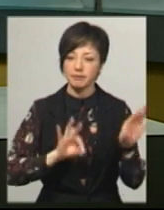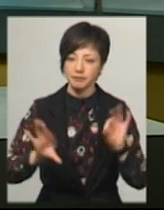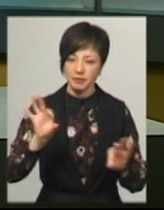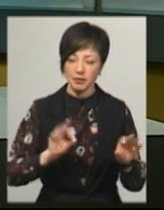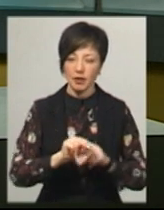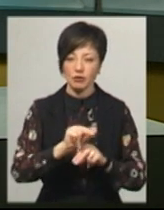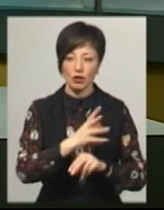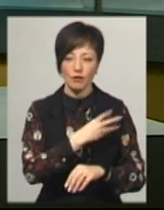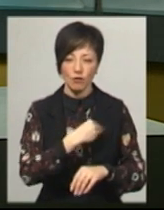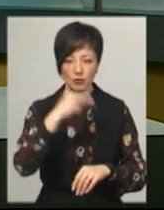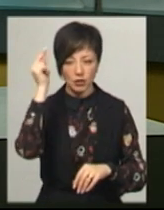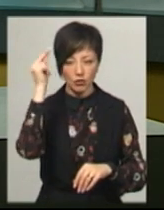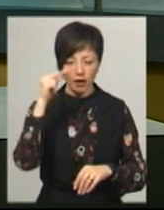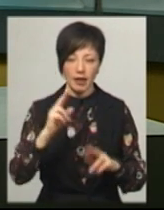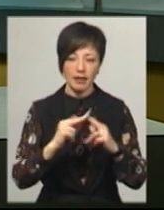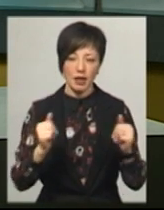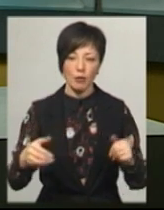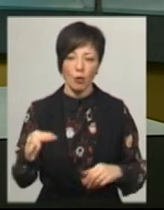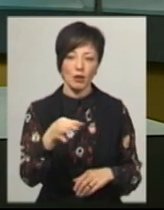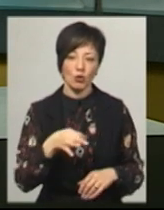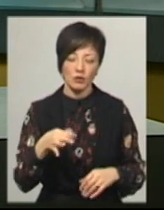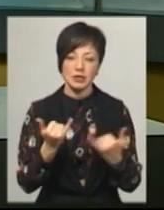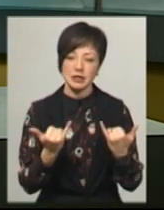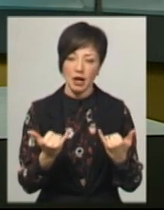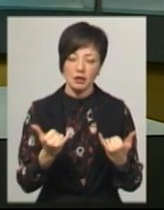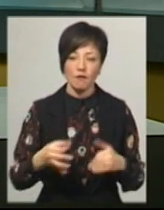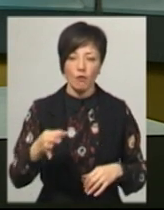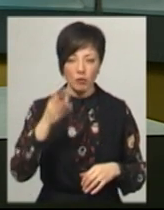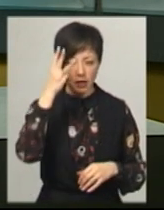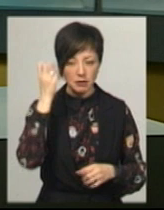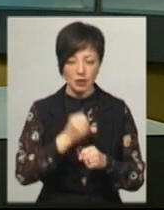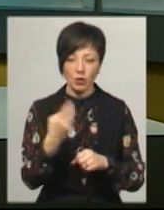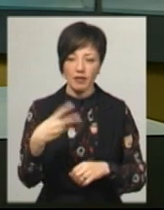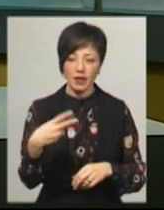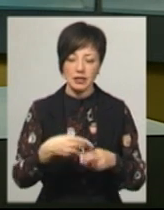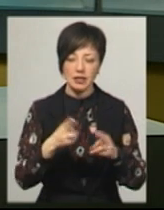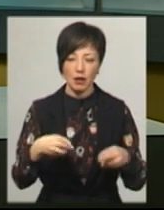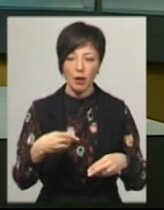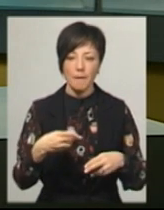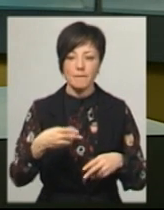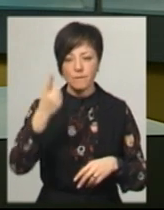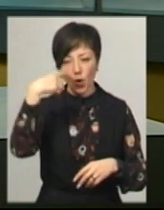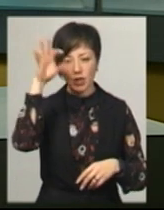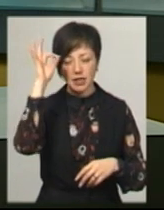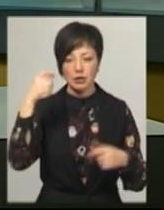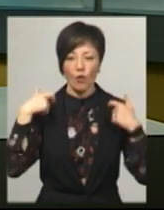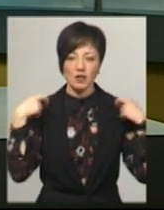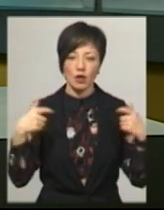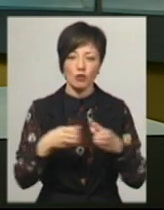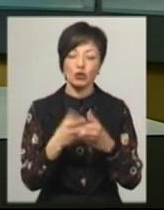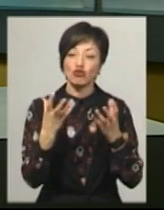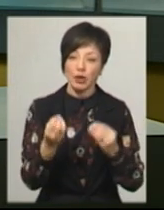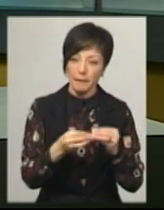навчання у Львові та стажування на Дніпропетровщині. Наразі на Хмельниччині працює 20 станцій поліцейських офіцерів громад, ще